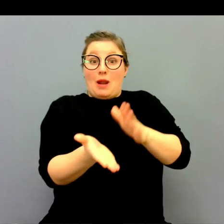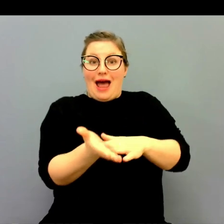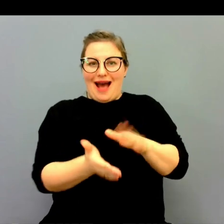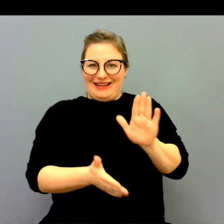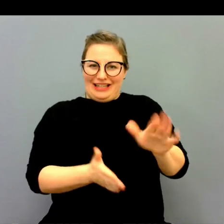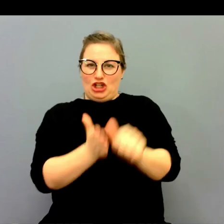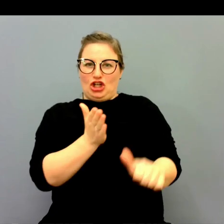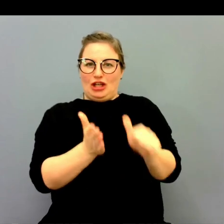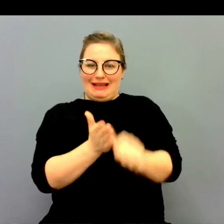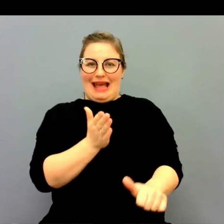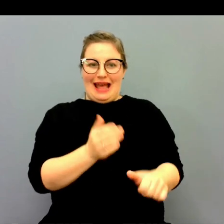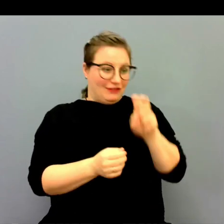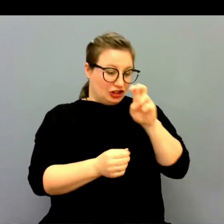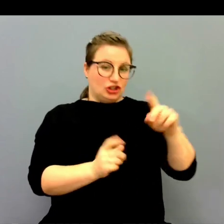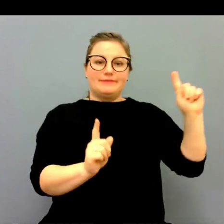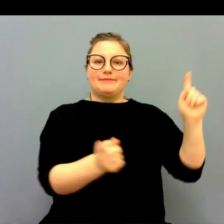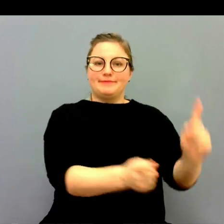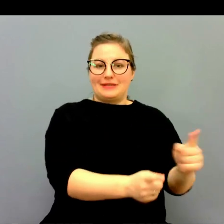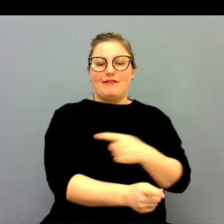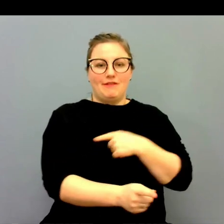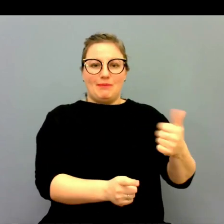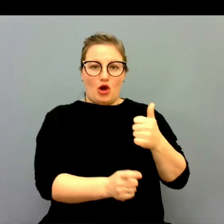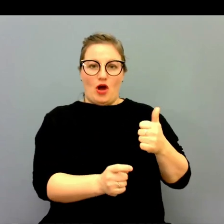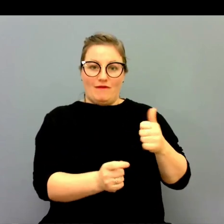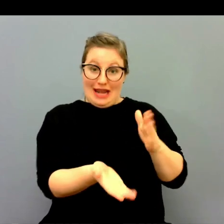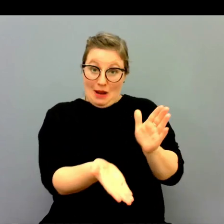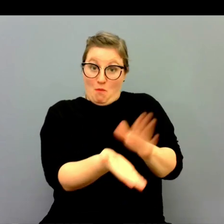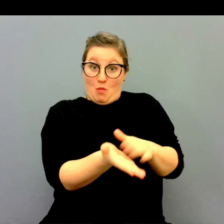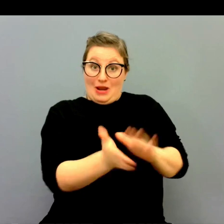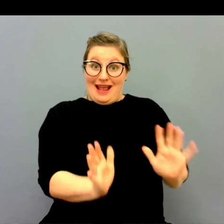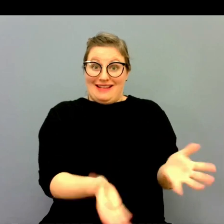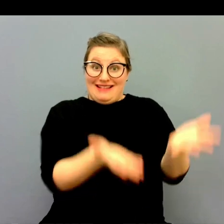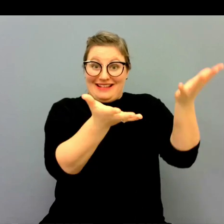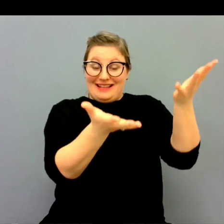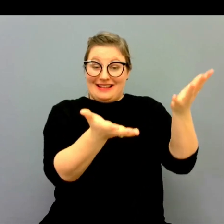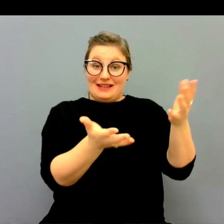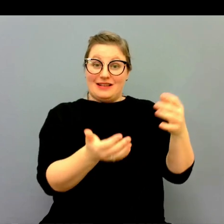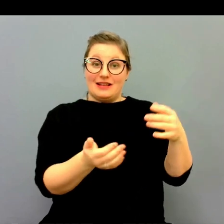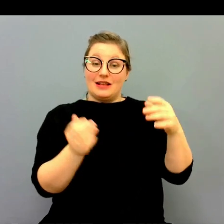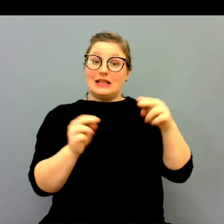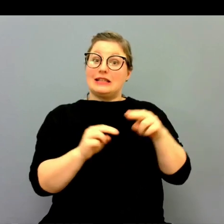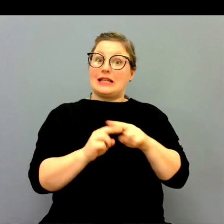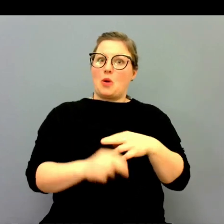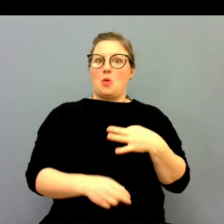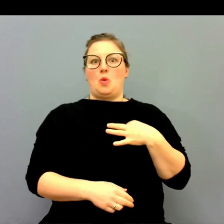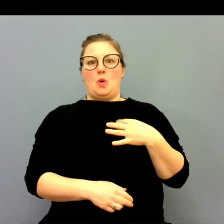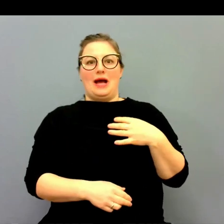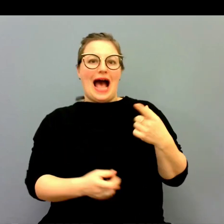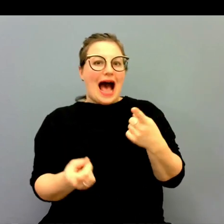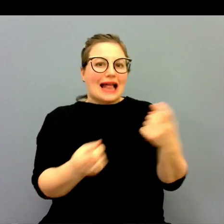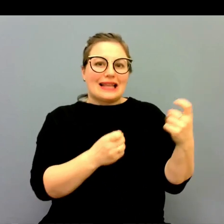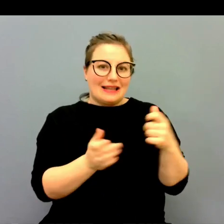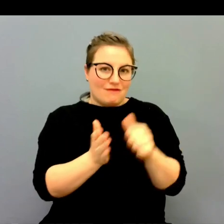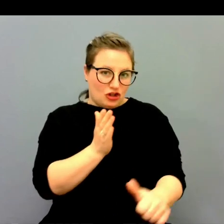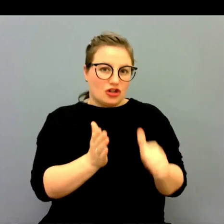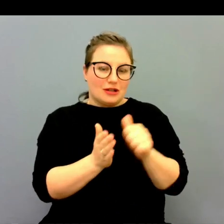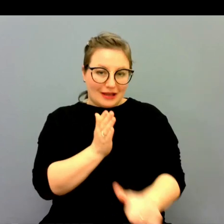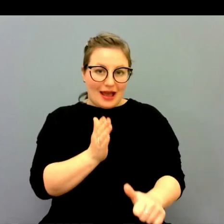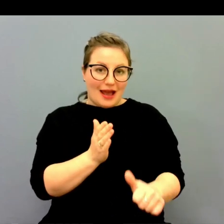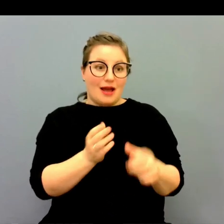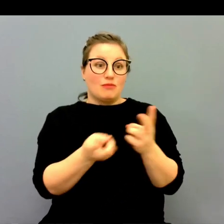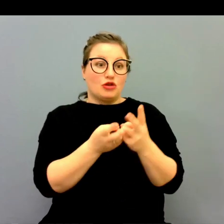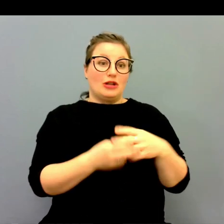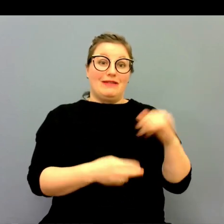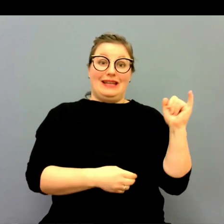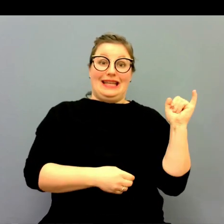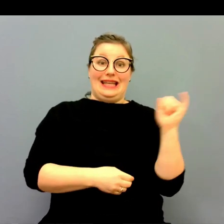Där ser vi ju att det här behöver vi ju öka populariteten och så att det blir ett attraktivt yrke. Och därmed att vi får